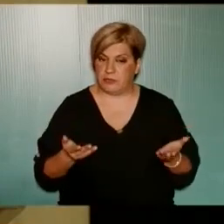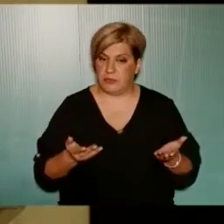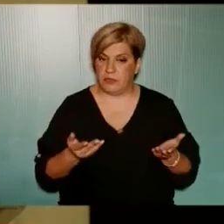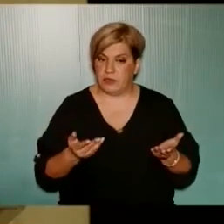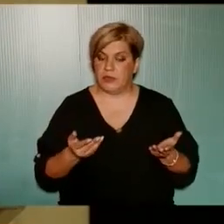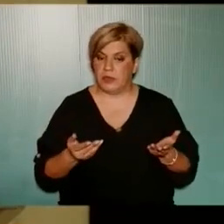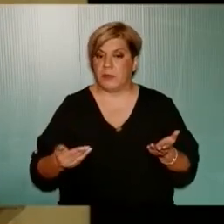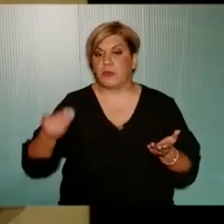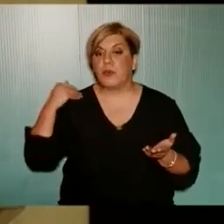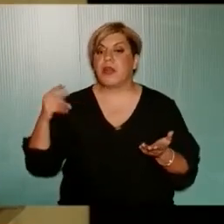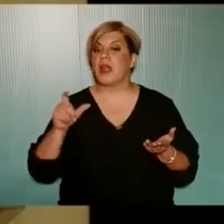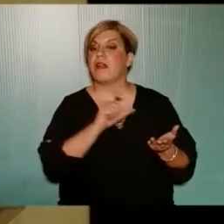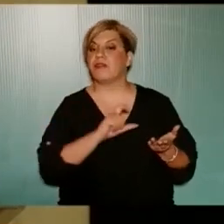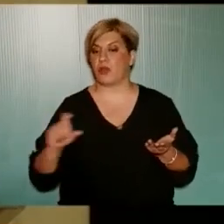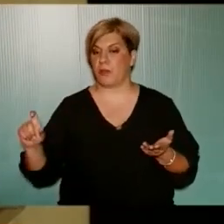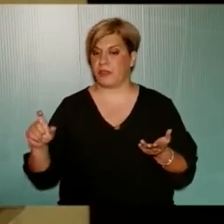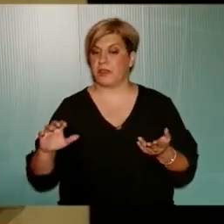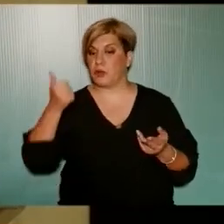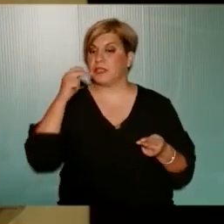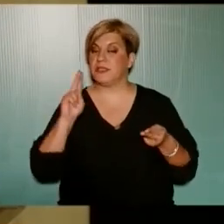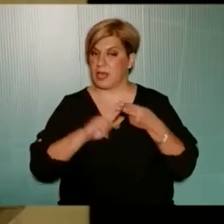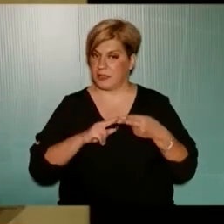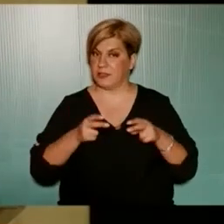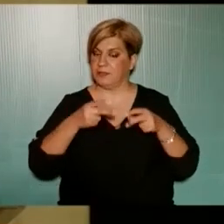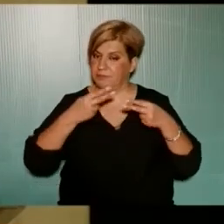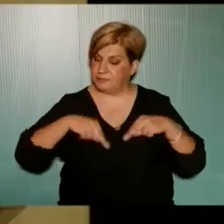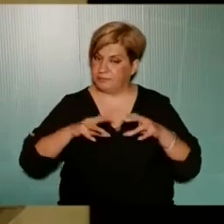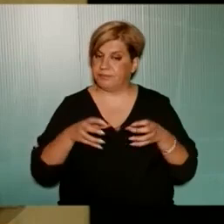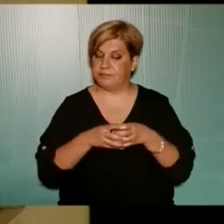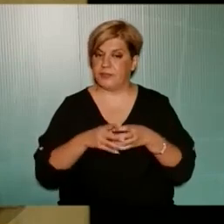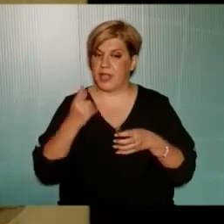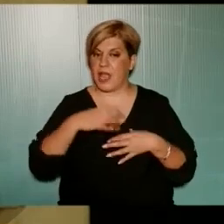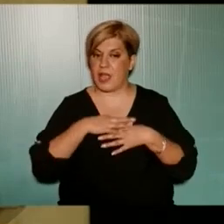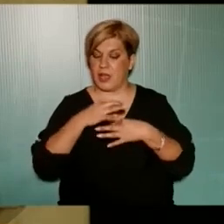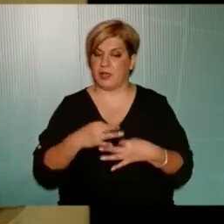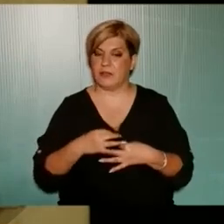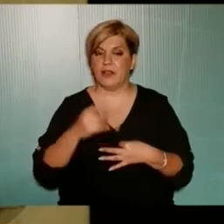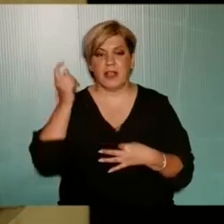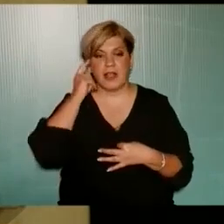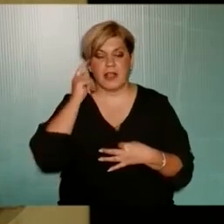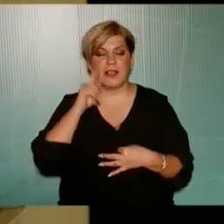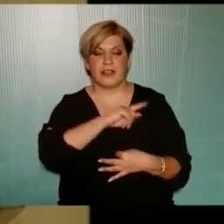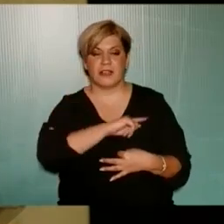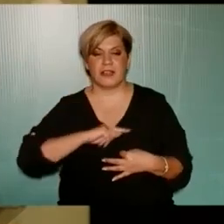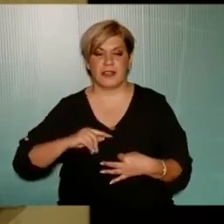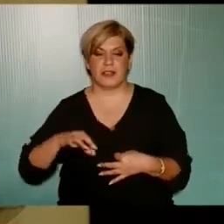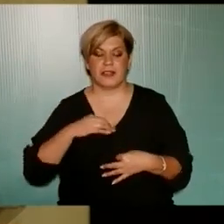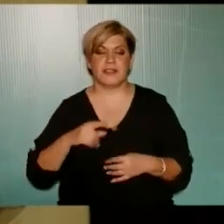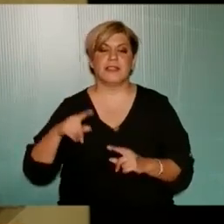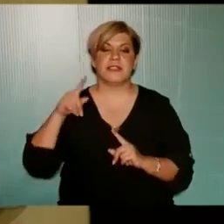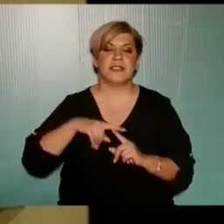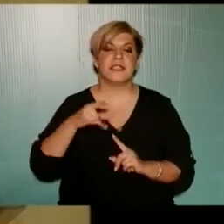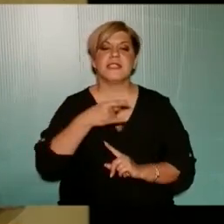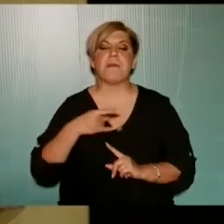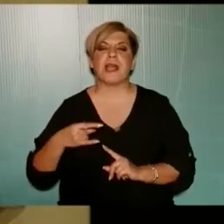την προηγούμενη βδομάδα στην πρώτη συγκέντρωση ήρθε σαν εκπρόσωπος εγώ αυτό κατάλαβα της διοίκησης ο κύριος Τσιαπακίδης σαν